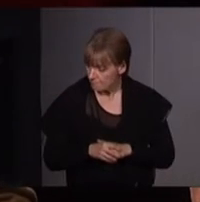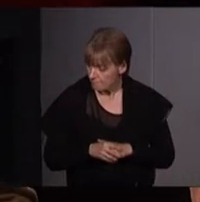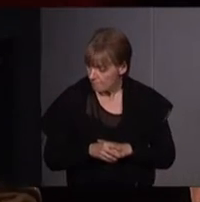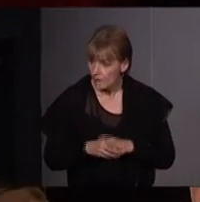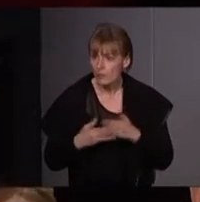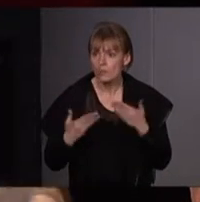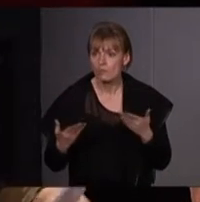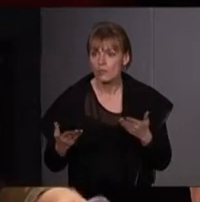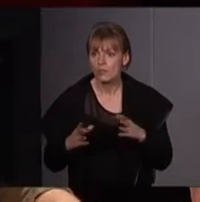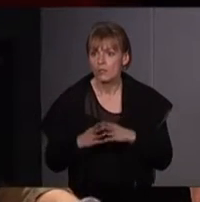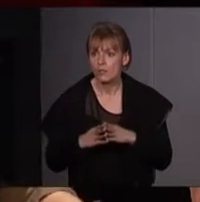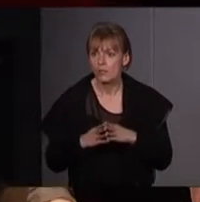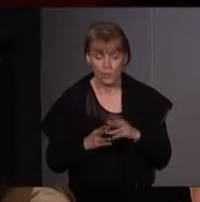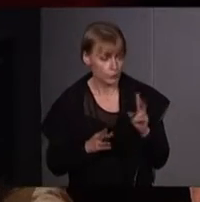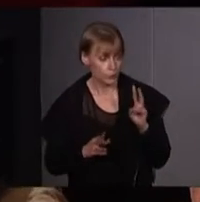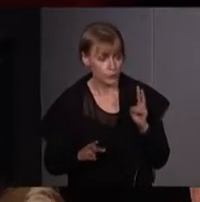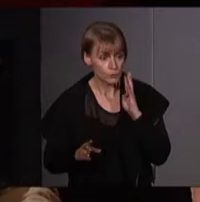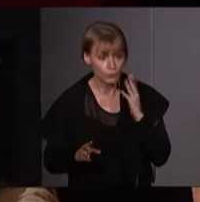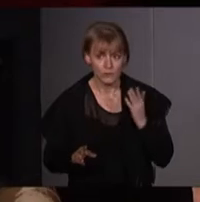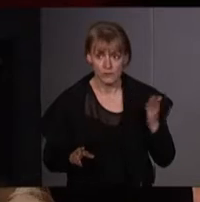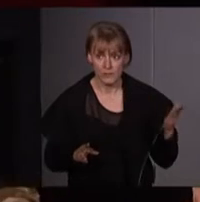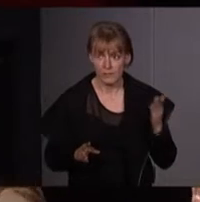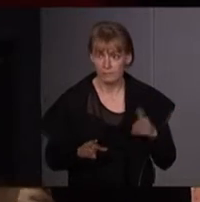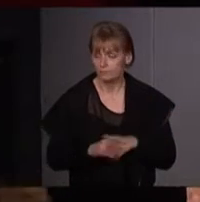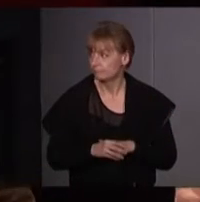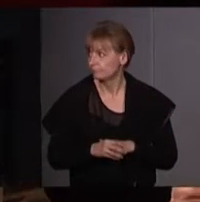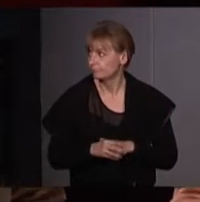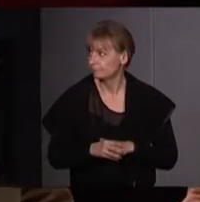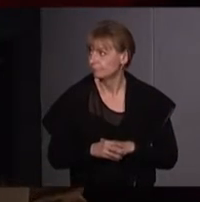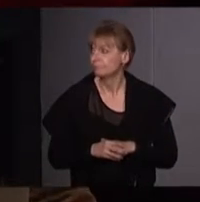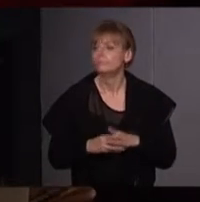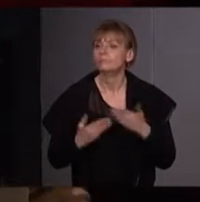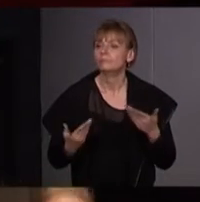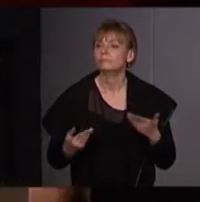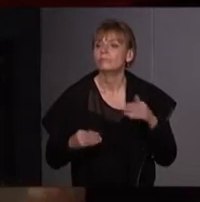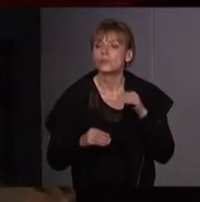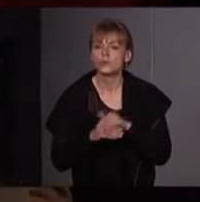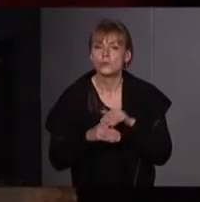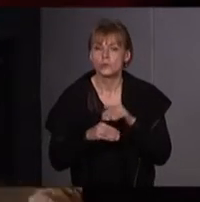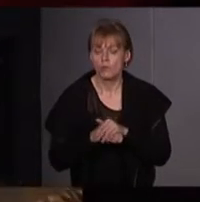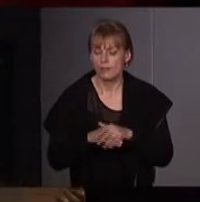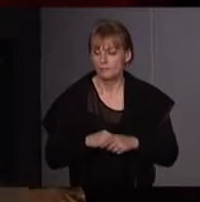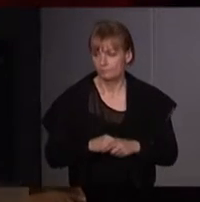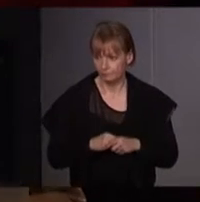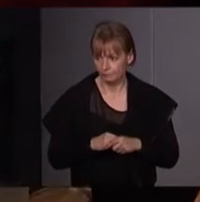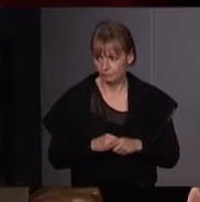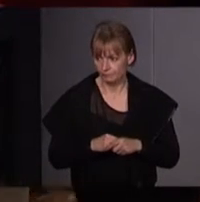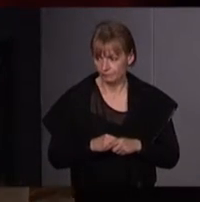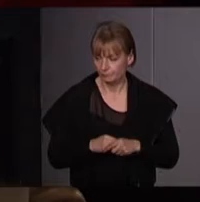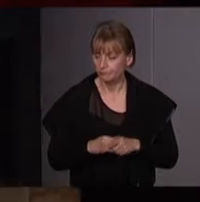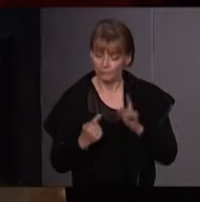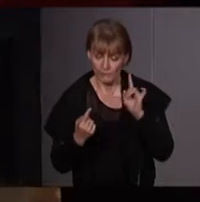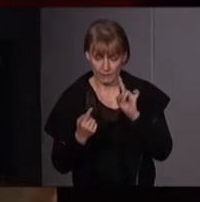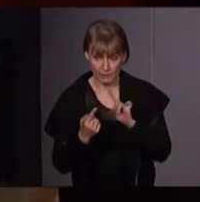Voilà pour nos deux conférencières. Alors, notre debat de ce soir va